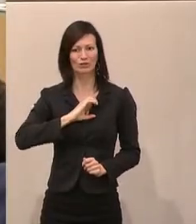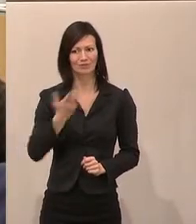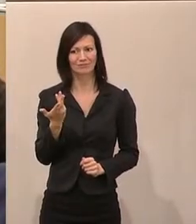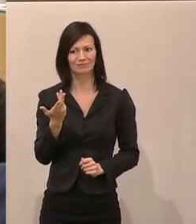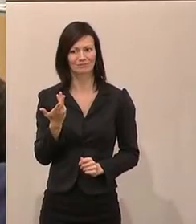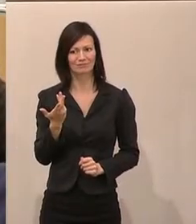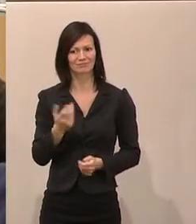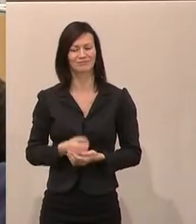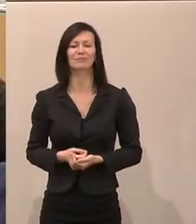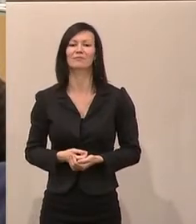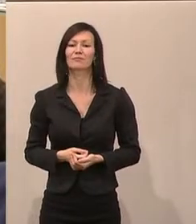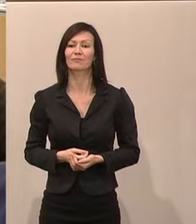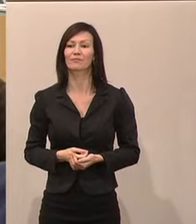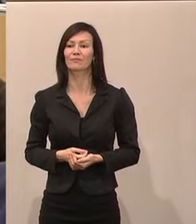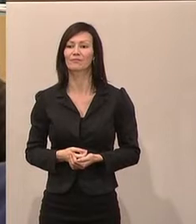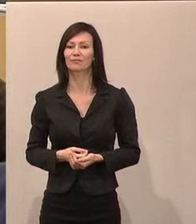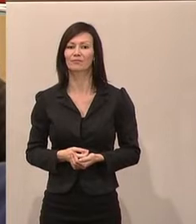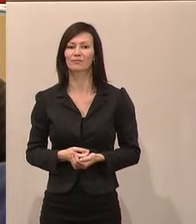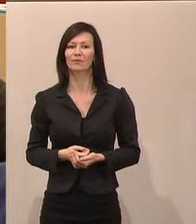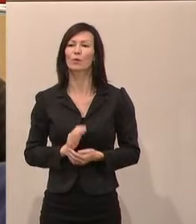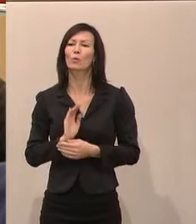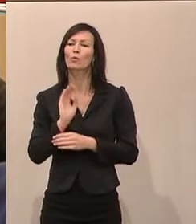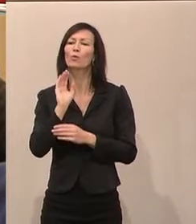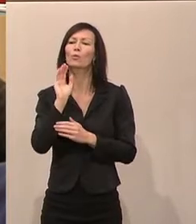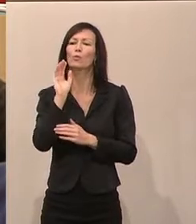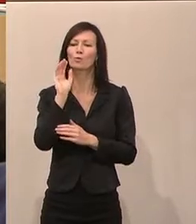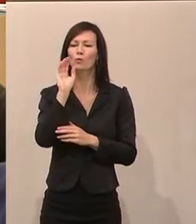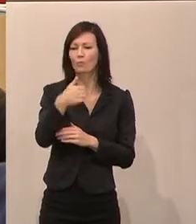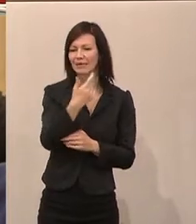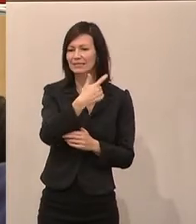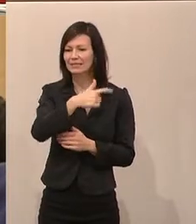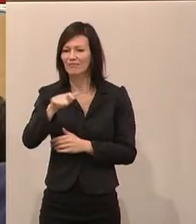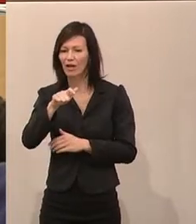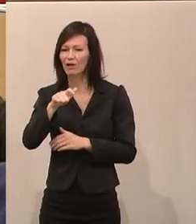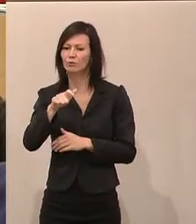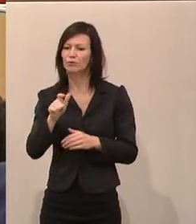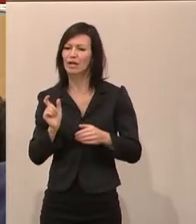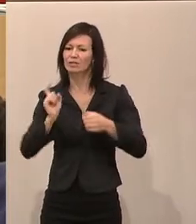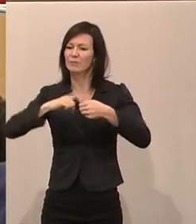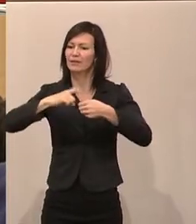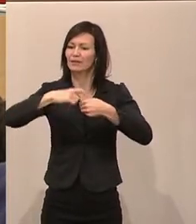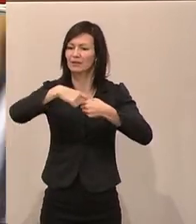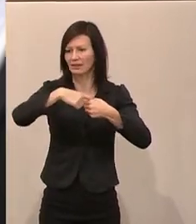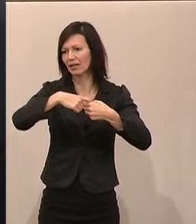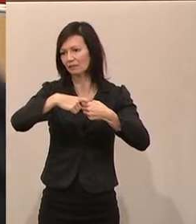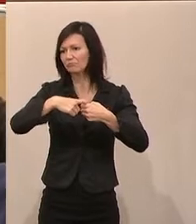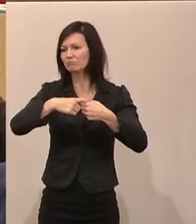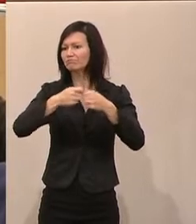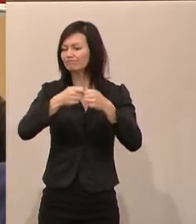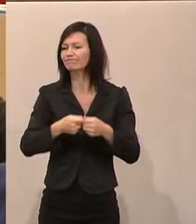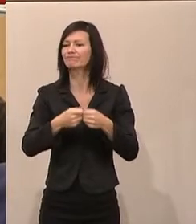dieser Auffassung waren auch die über 200 Teilnehmerinnen der bisher ersten und einzigen